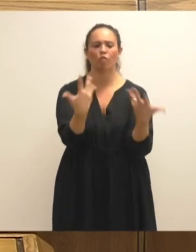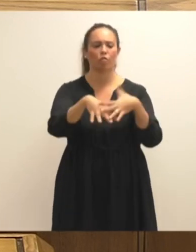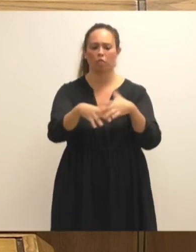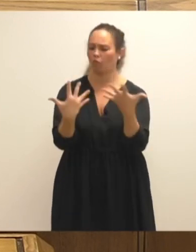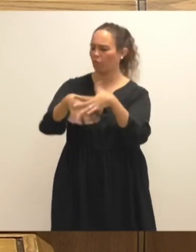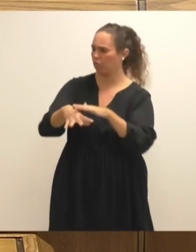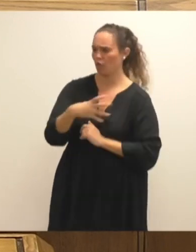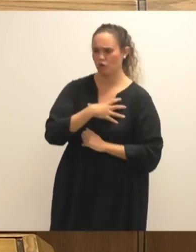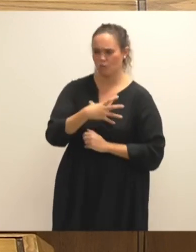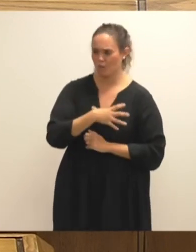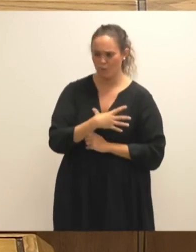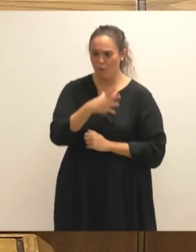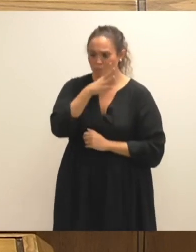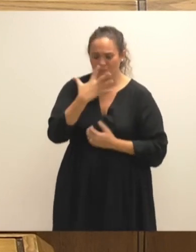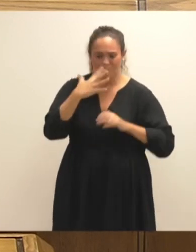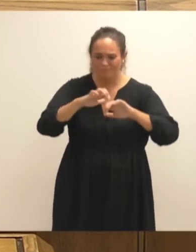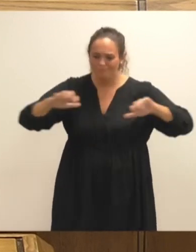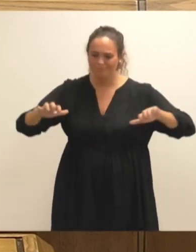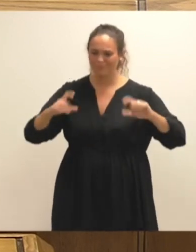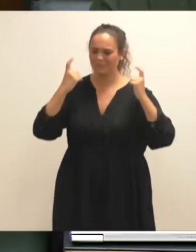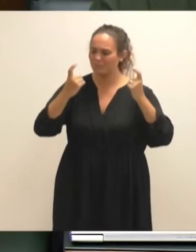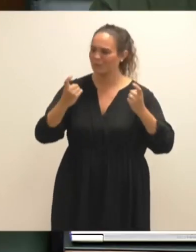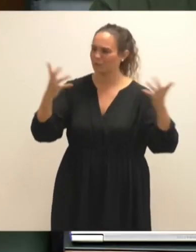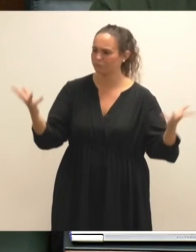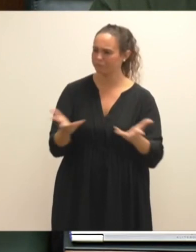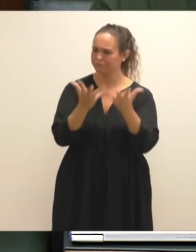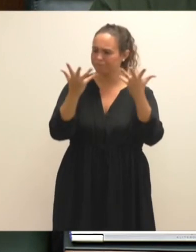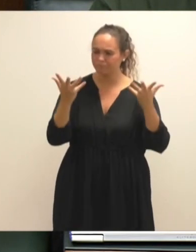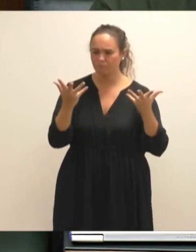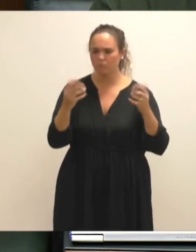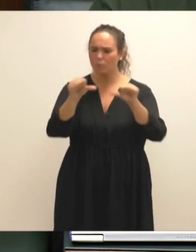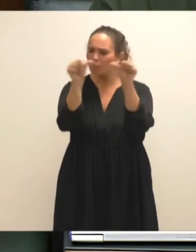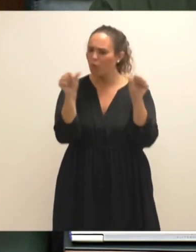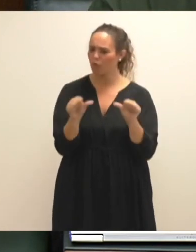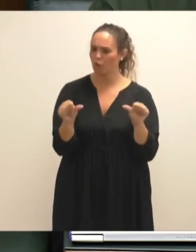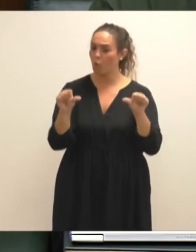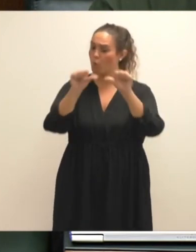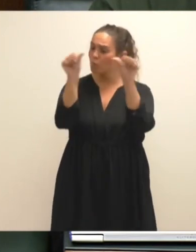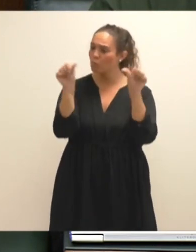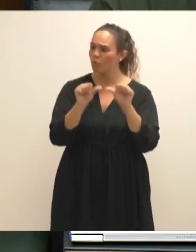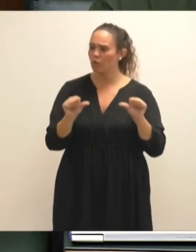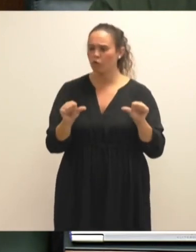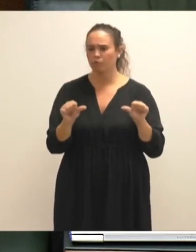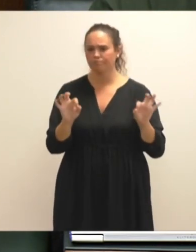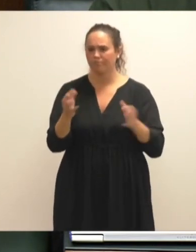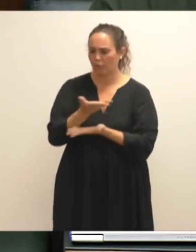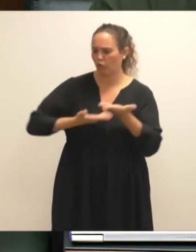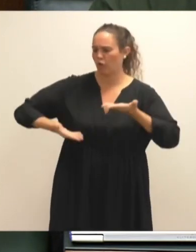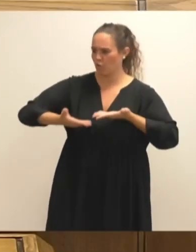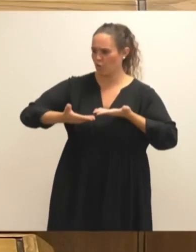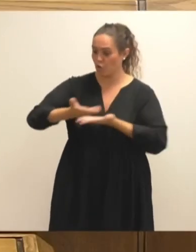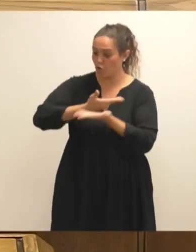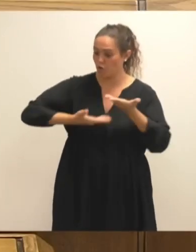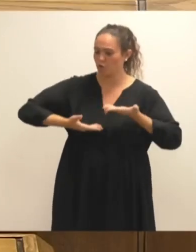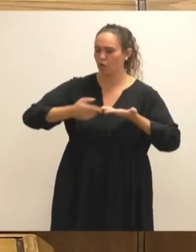eredu hori aplika daiteke adibidez hemen izapidetzen ari diren amazazpi lege proiektuetan edo iritsiko diren beste